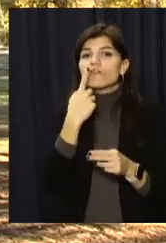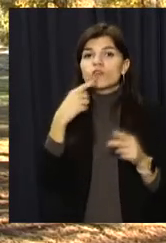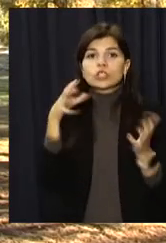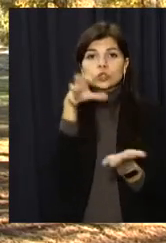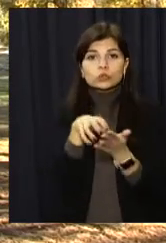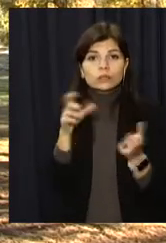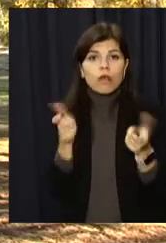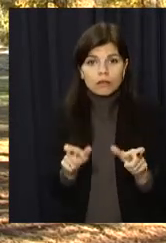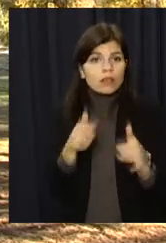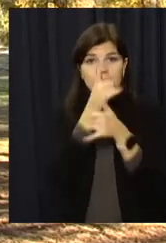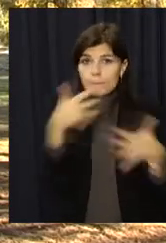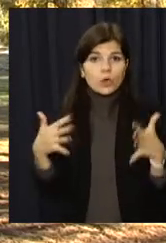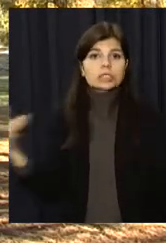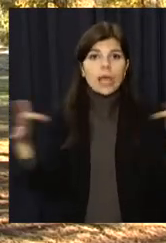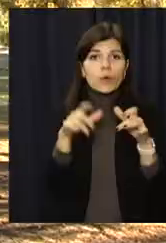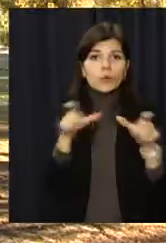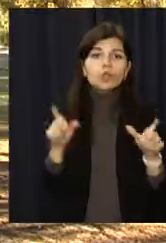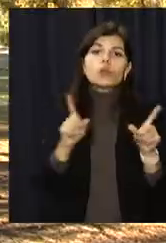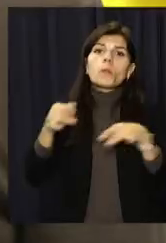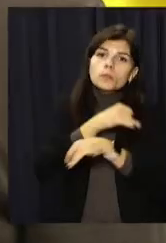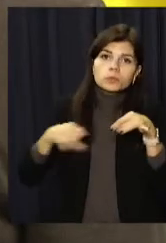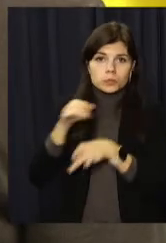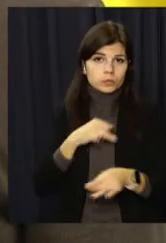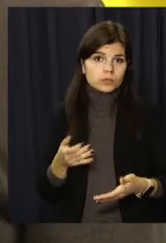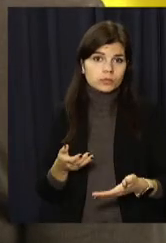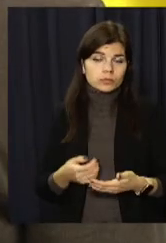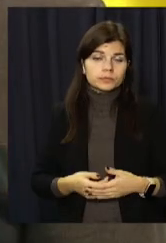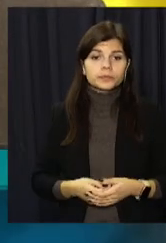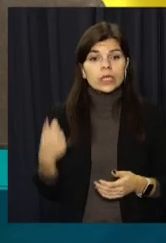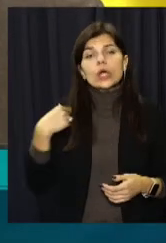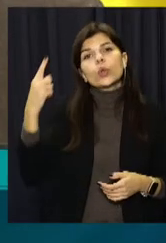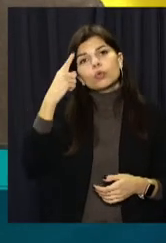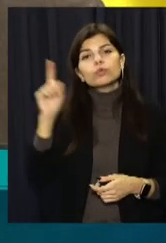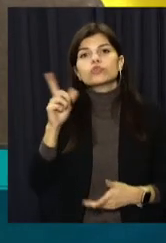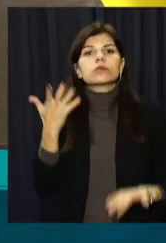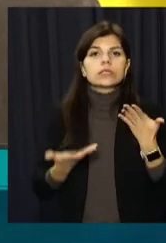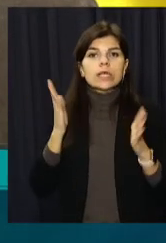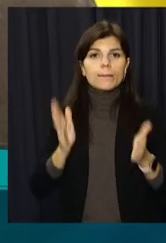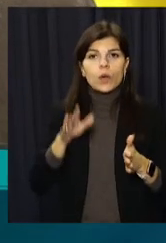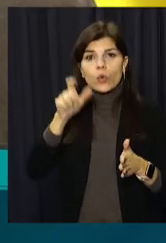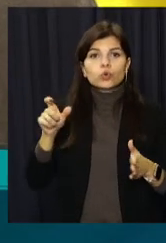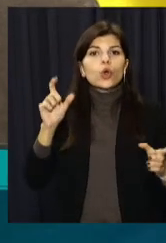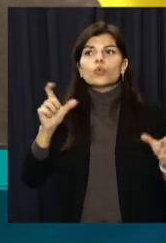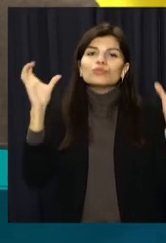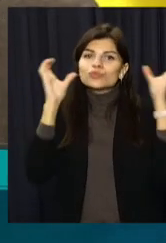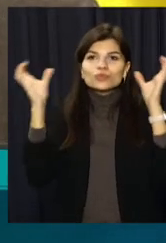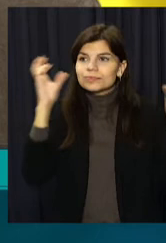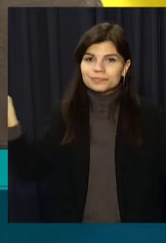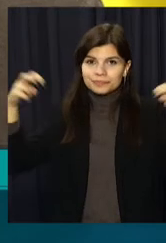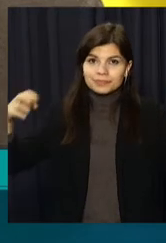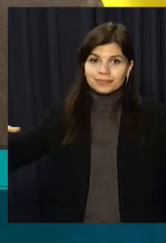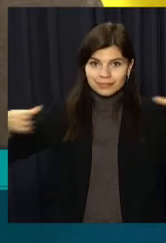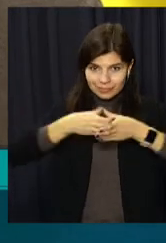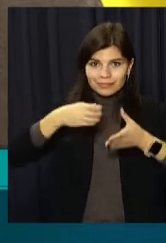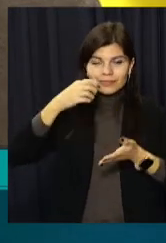через червону карантинну зону не можуть зібрати людей. Я думаю, що якщо будуть громадські слухання, якщо він визначиться,